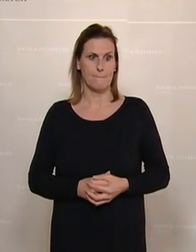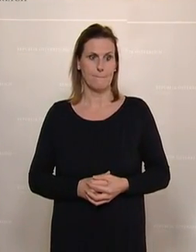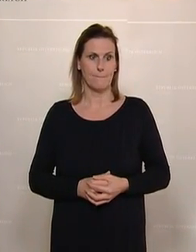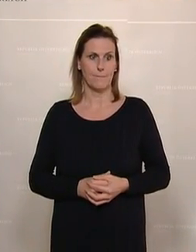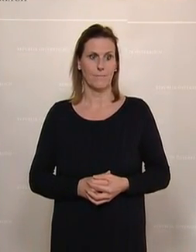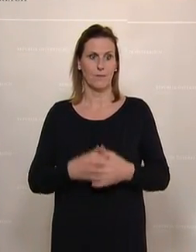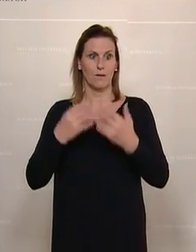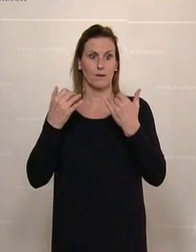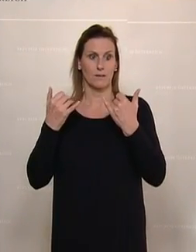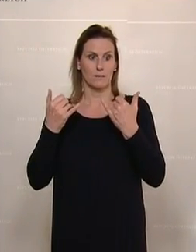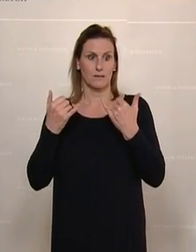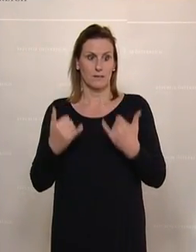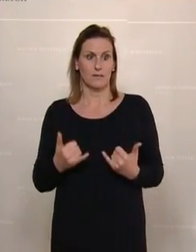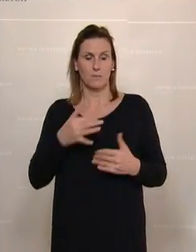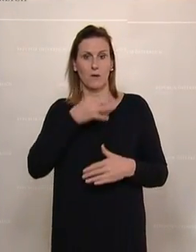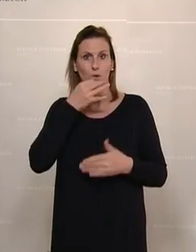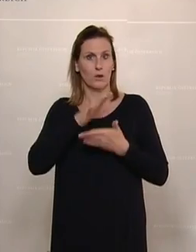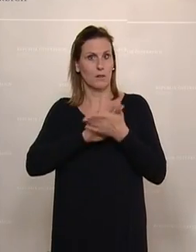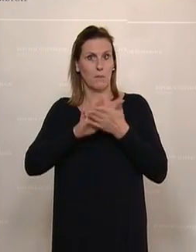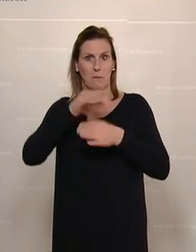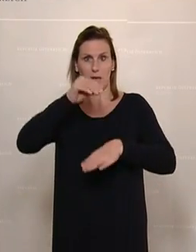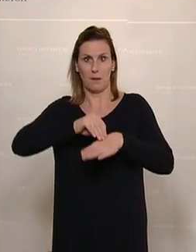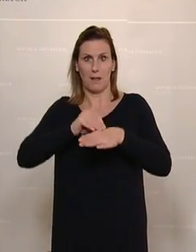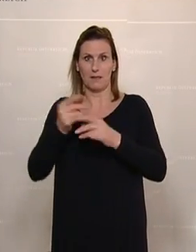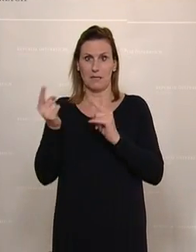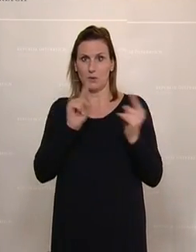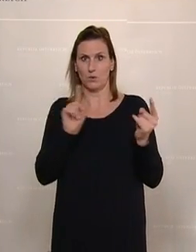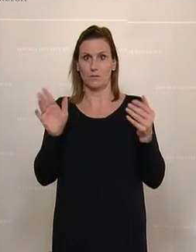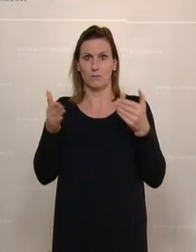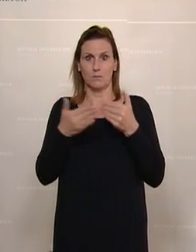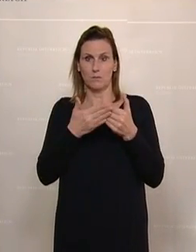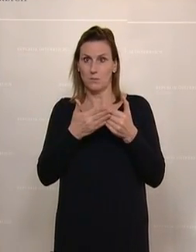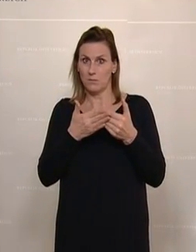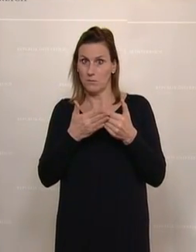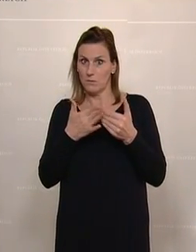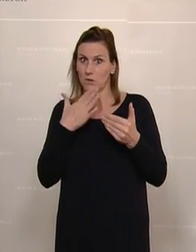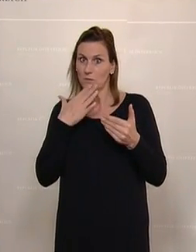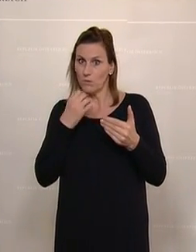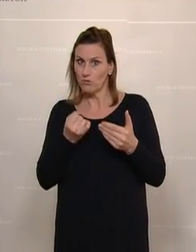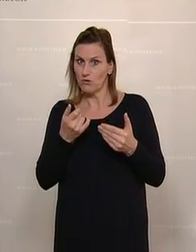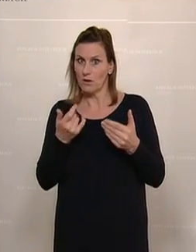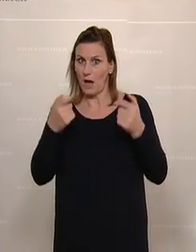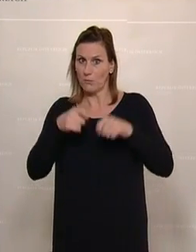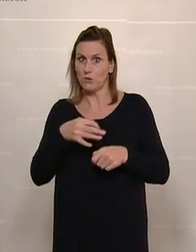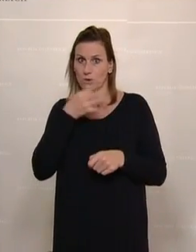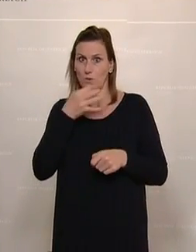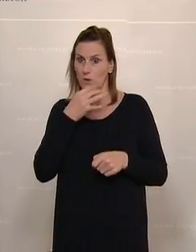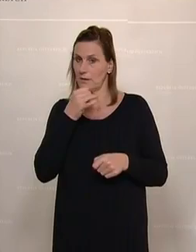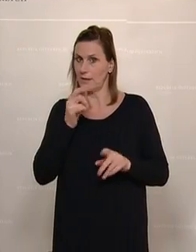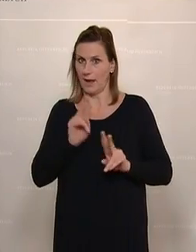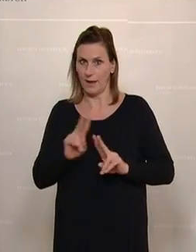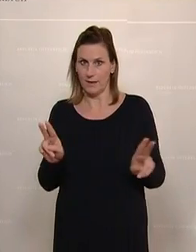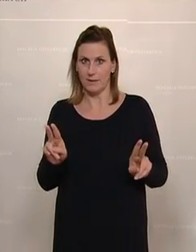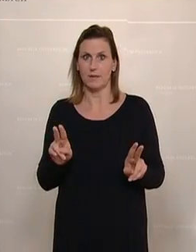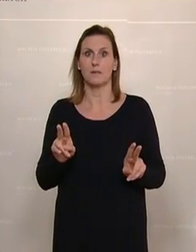Zu Wort ist niemand mehr gemeldet. Die Debatte ist geschlossen und wünscht die Frau Berichterstatterin das Schlusswort. Das ist nicht der